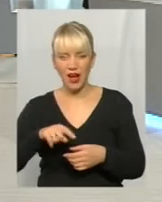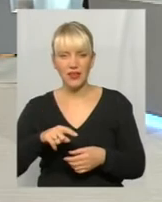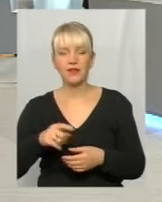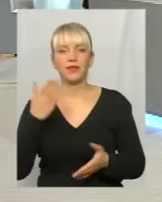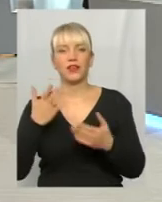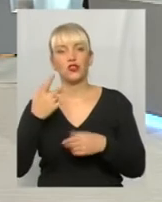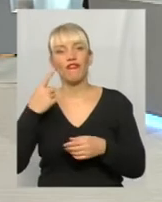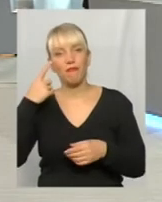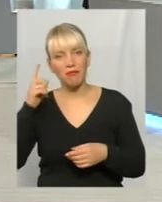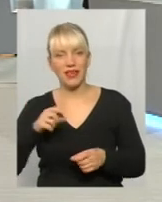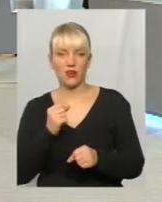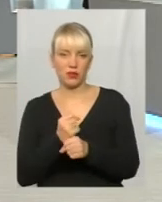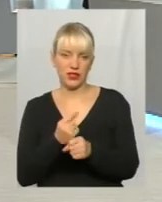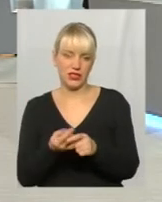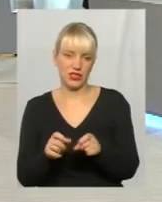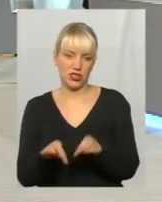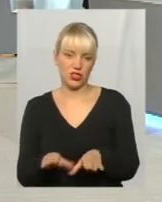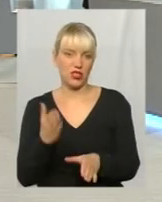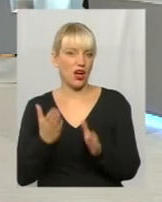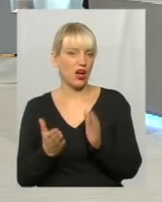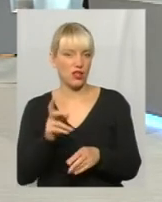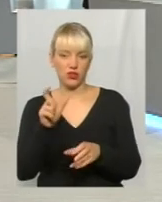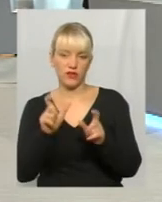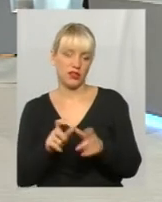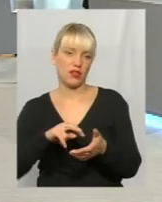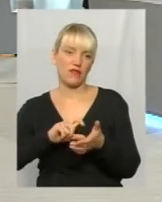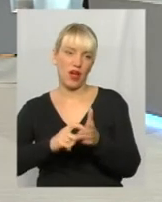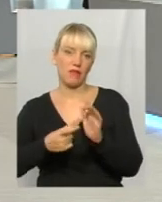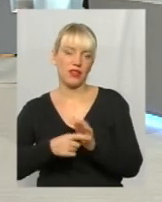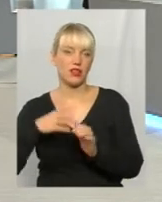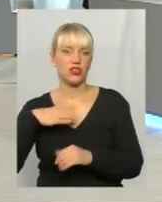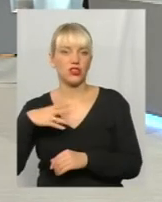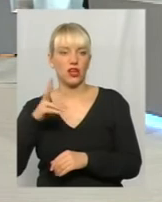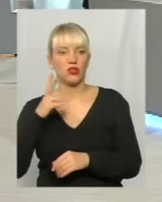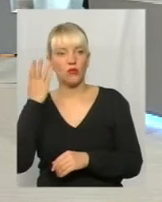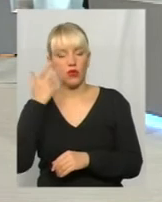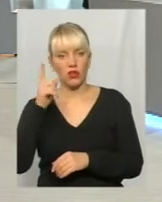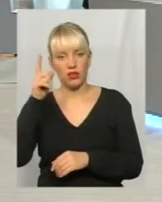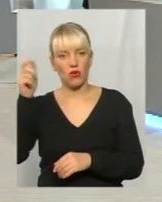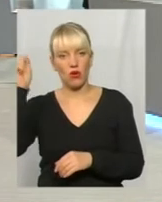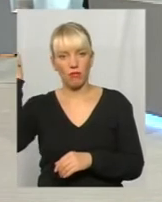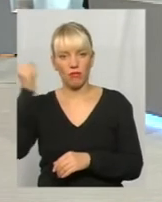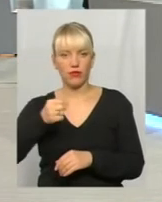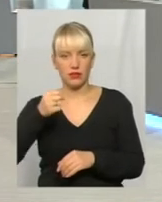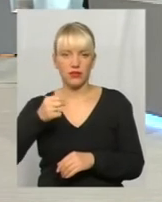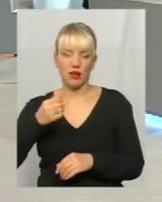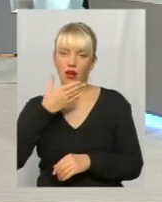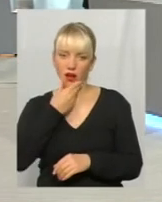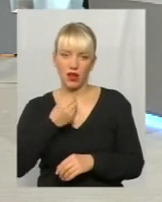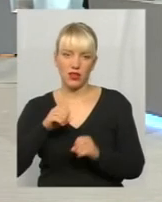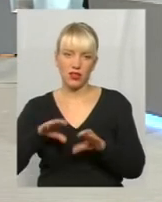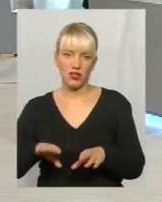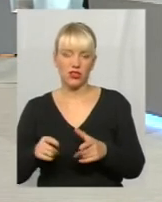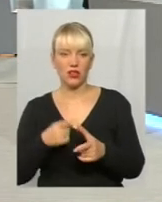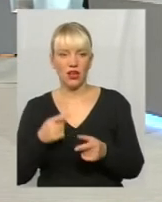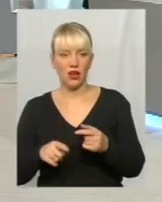він вміє виробляти ці рішення. А якщо він сидить в кабінеті і чекає, що або на нього з неба впаде хороше рішення, або